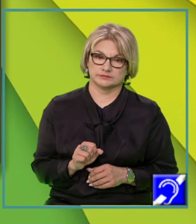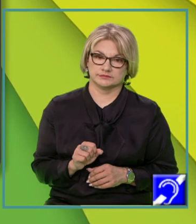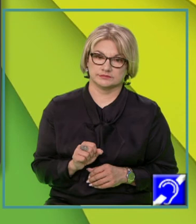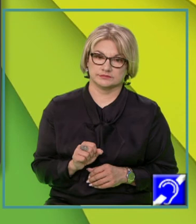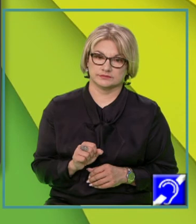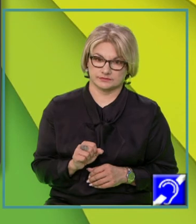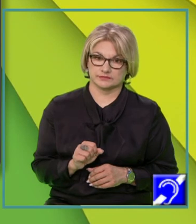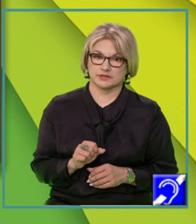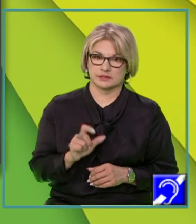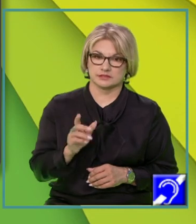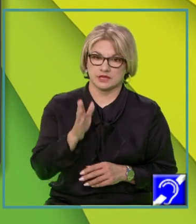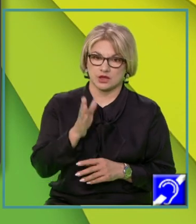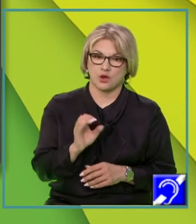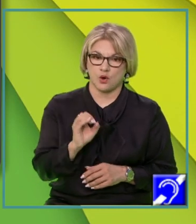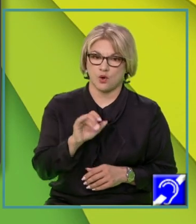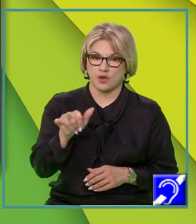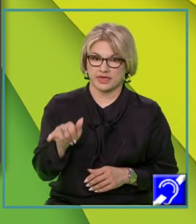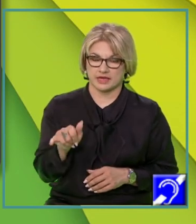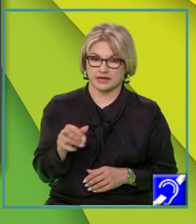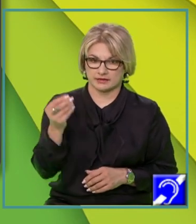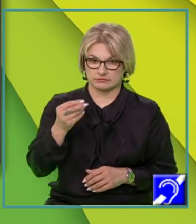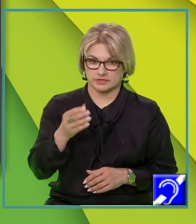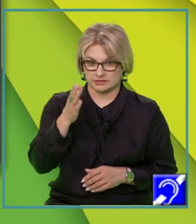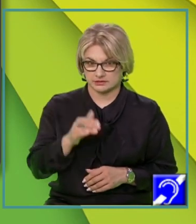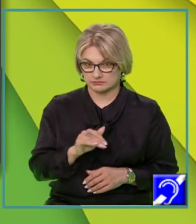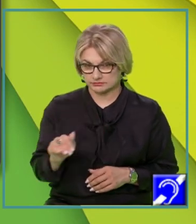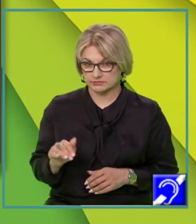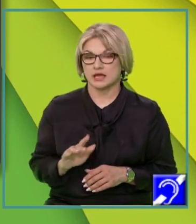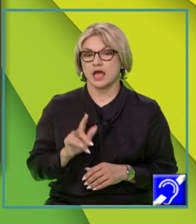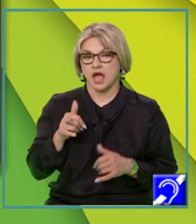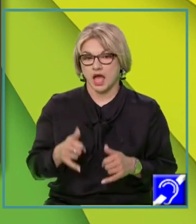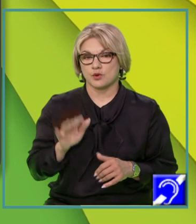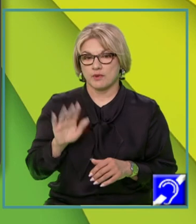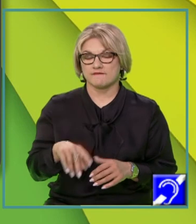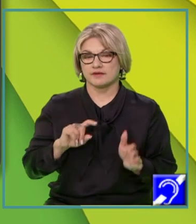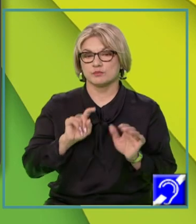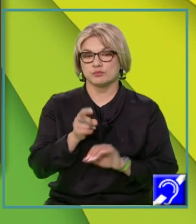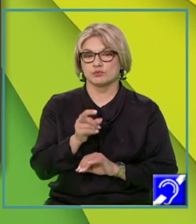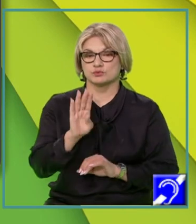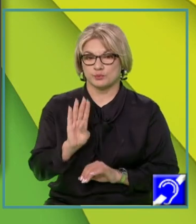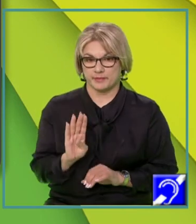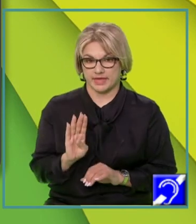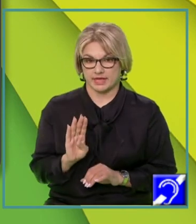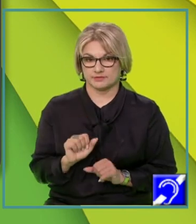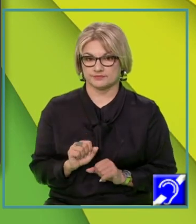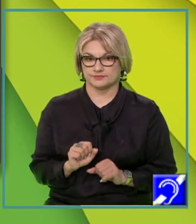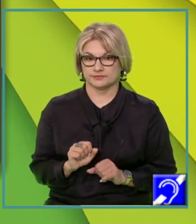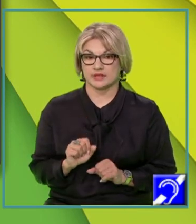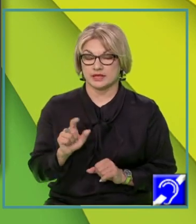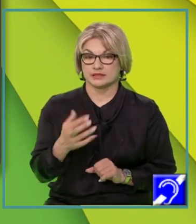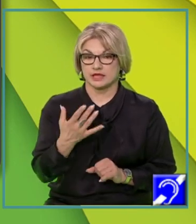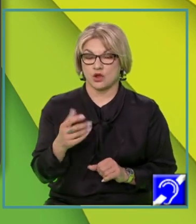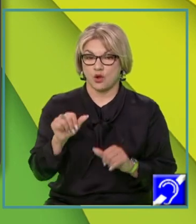pe axa O, Y. Vom avea punctul B de